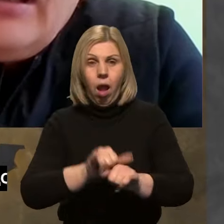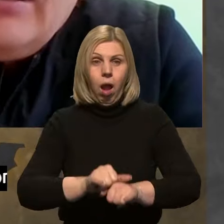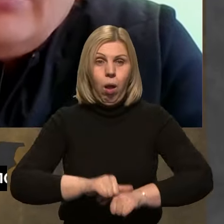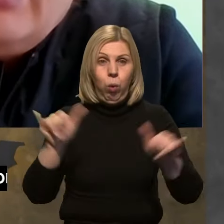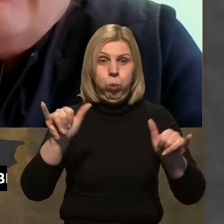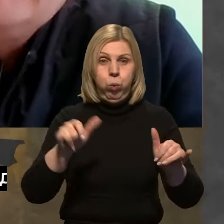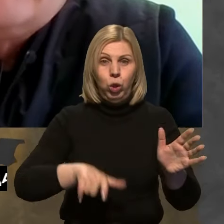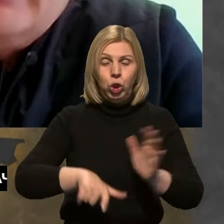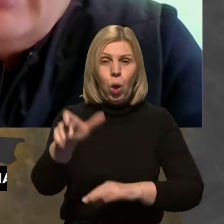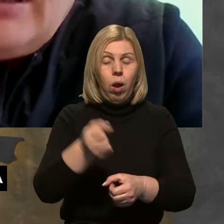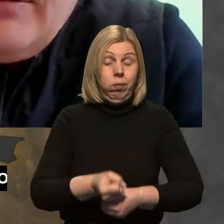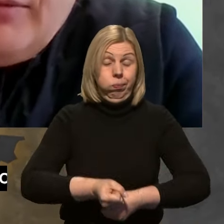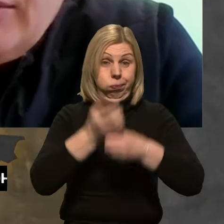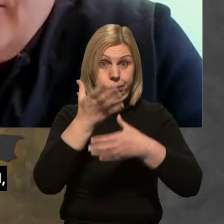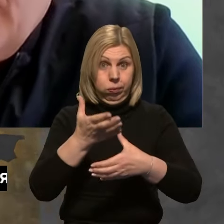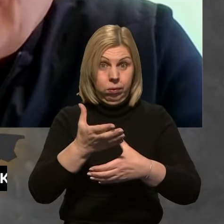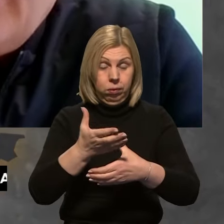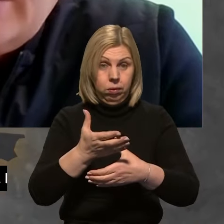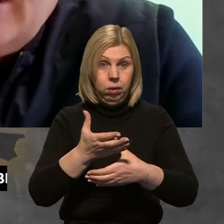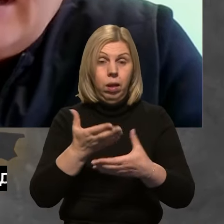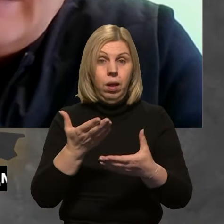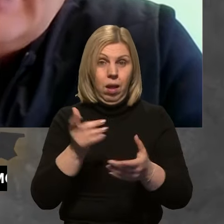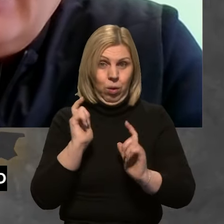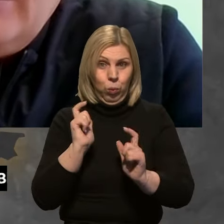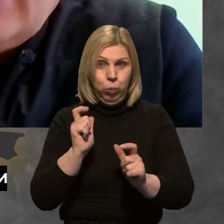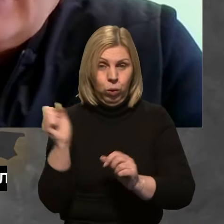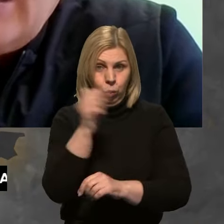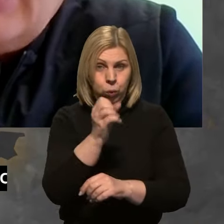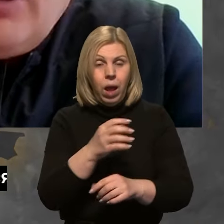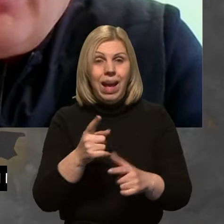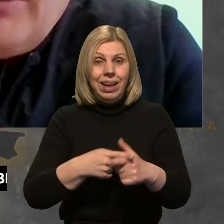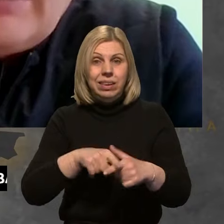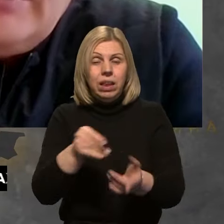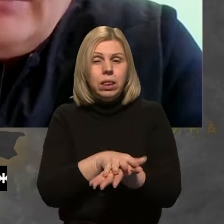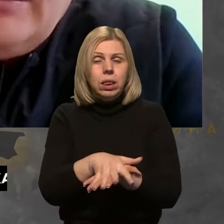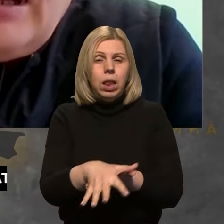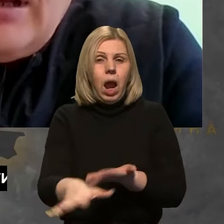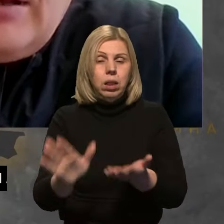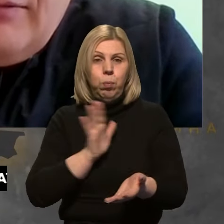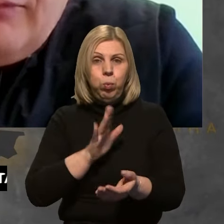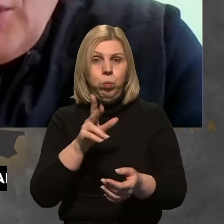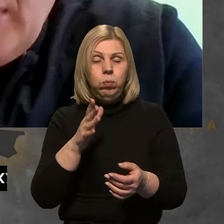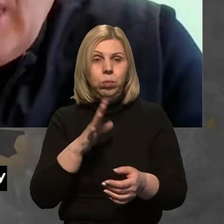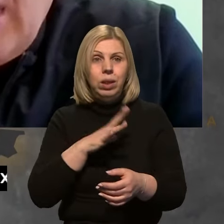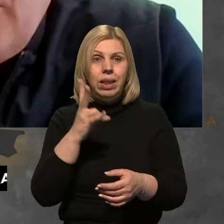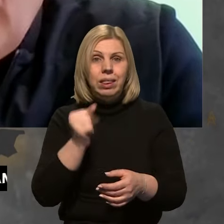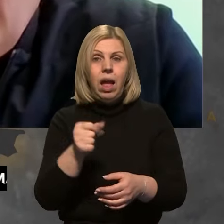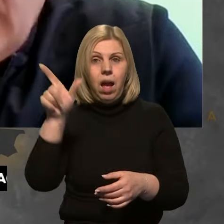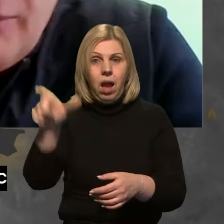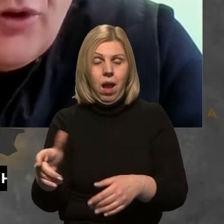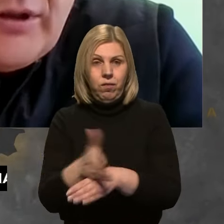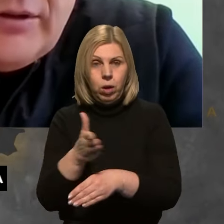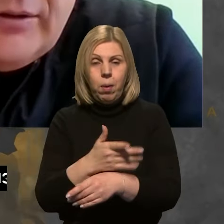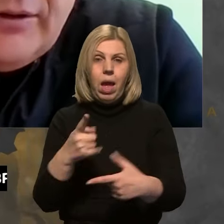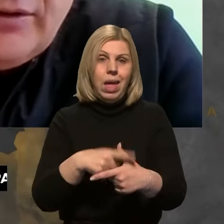відстані, так, перевезення, ці затрати були покладені на виробника або